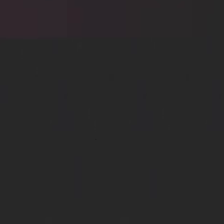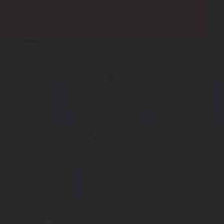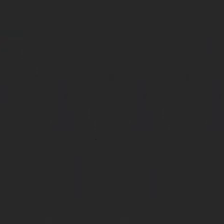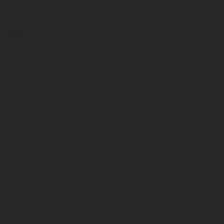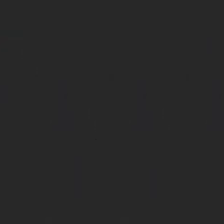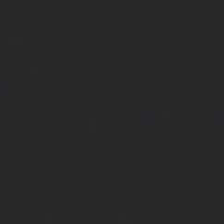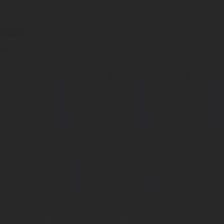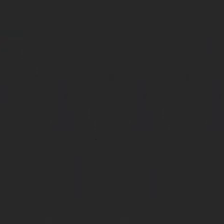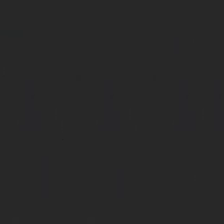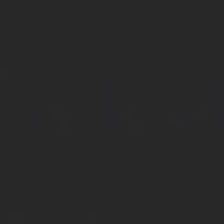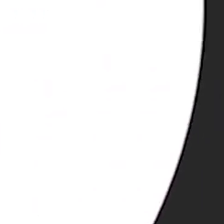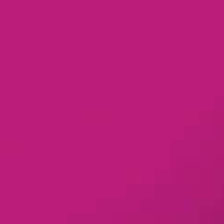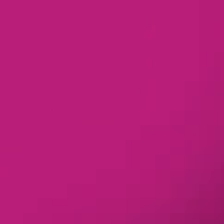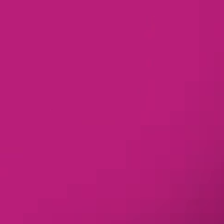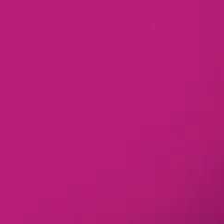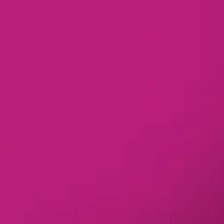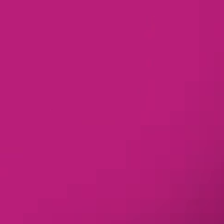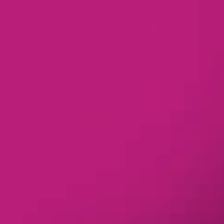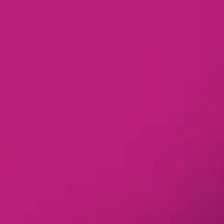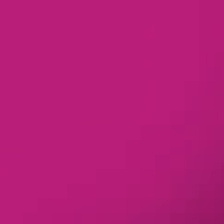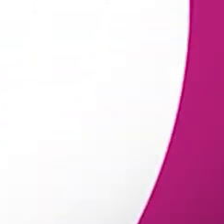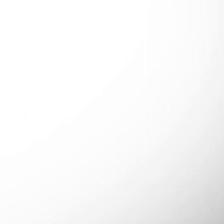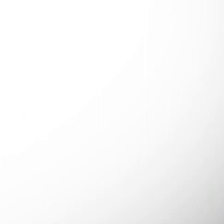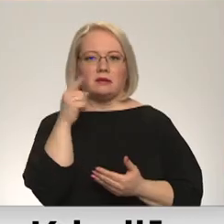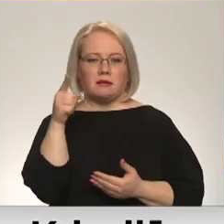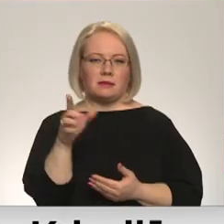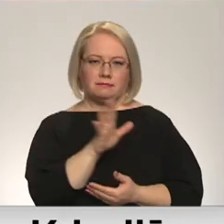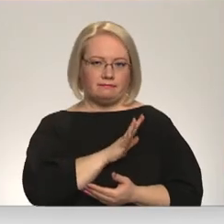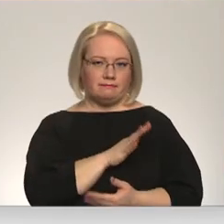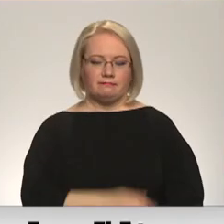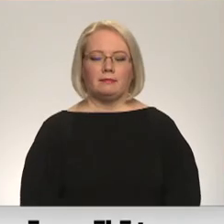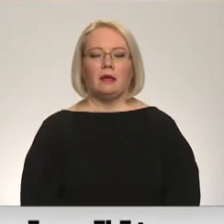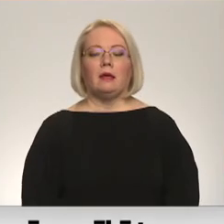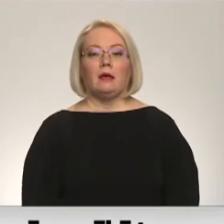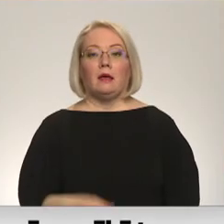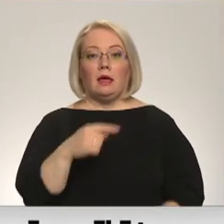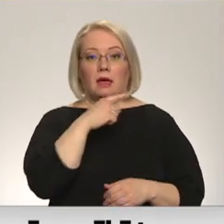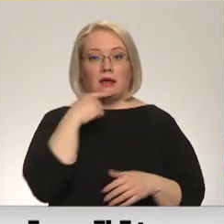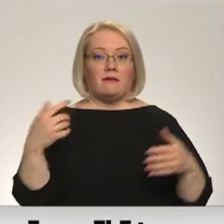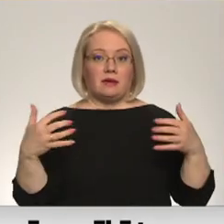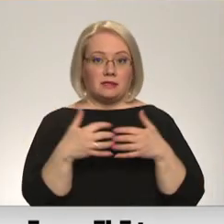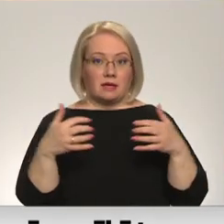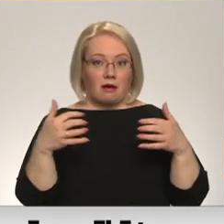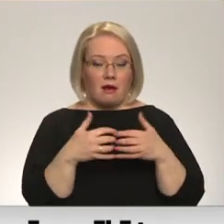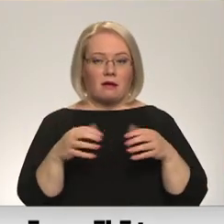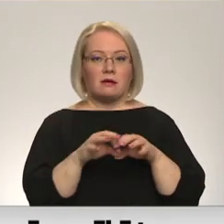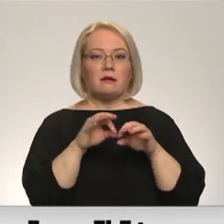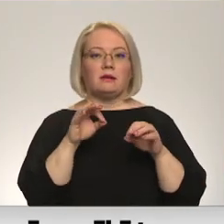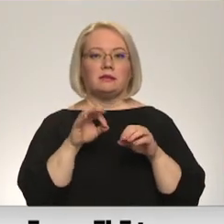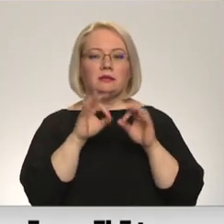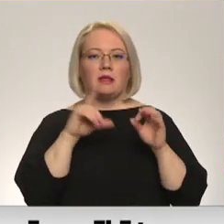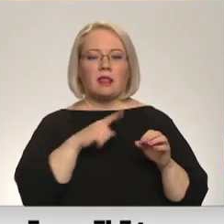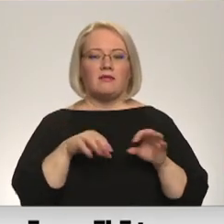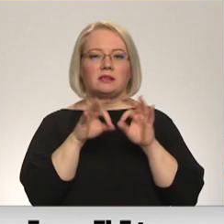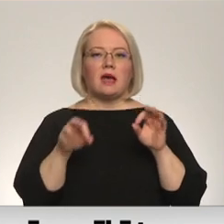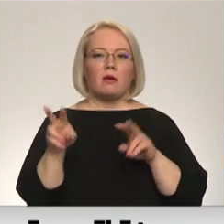Re, visi ēters ir te! Krievijas kara pret Ukraina dēļ Latvijas sākus meklēt veidus, kā